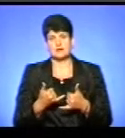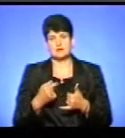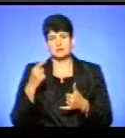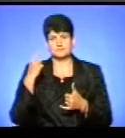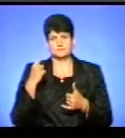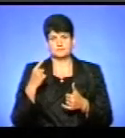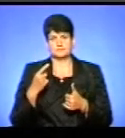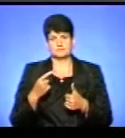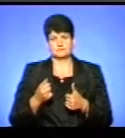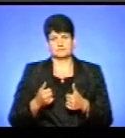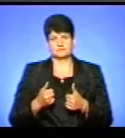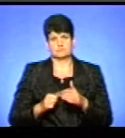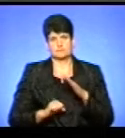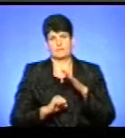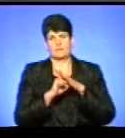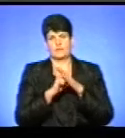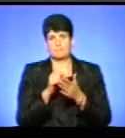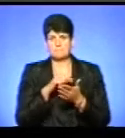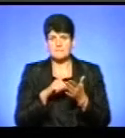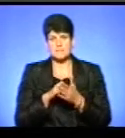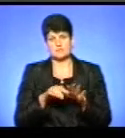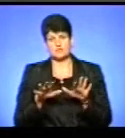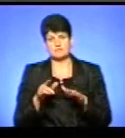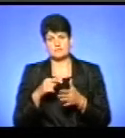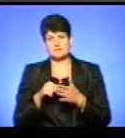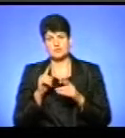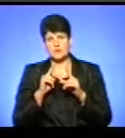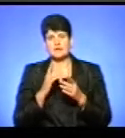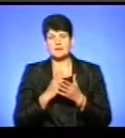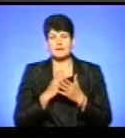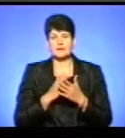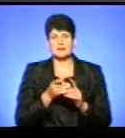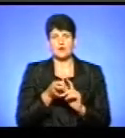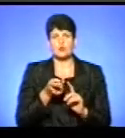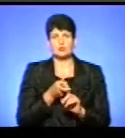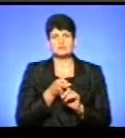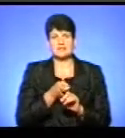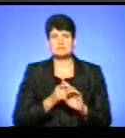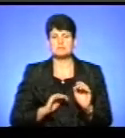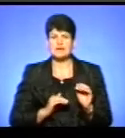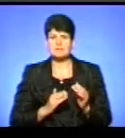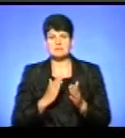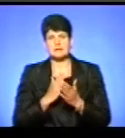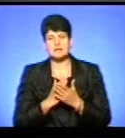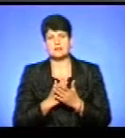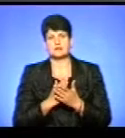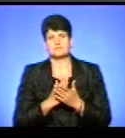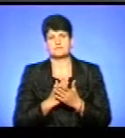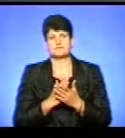і посадовців міської ради, тому що є контакт з підприємцями, і є певний